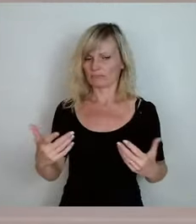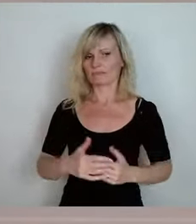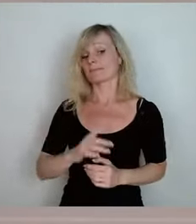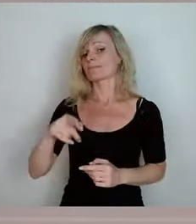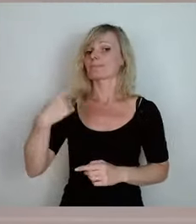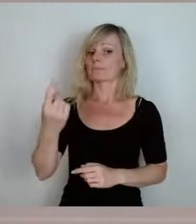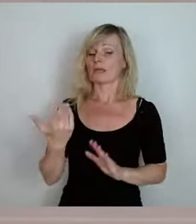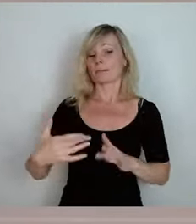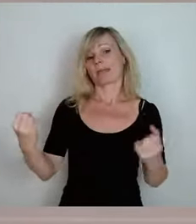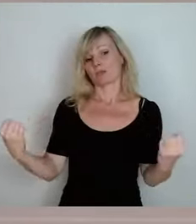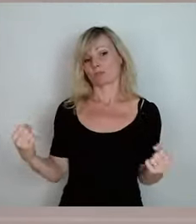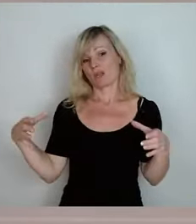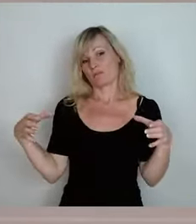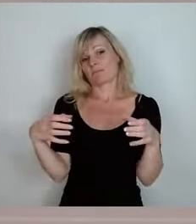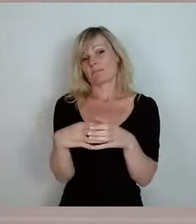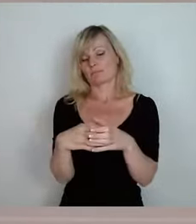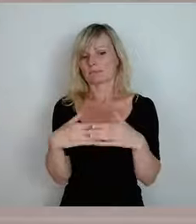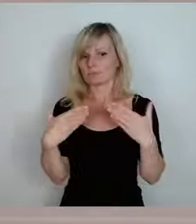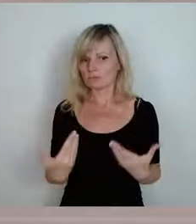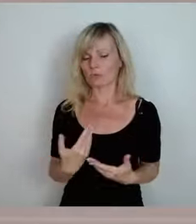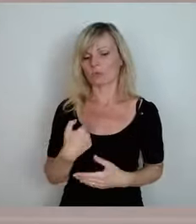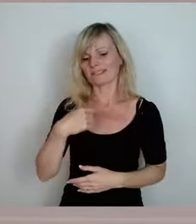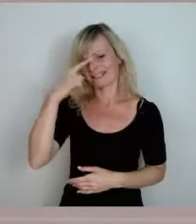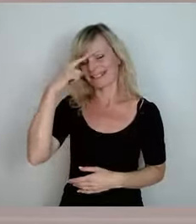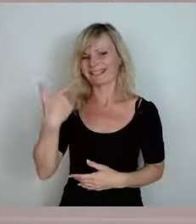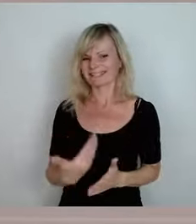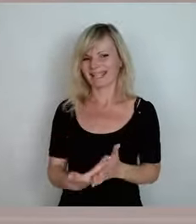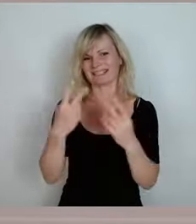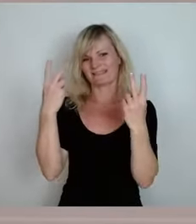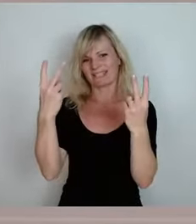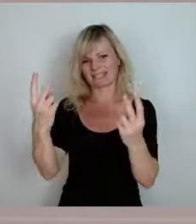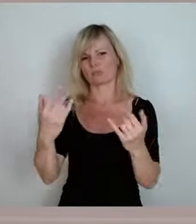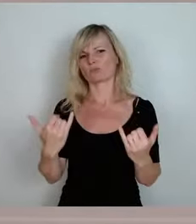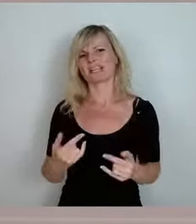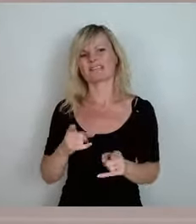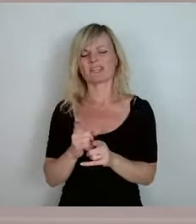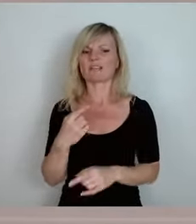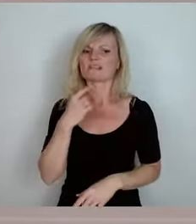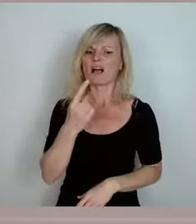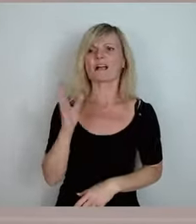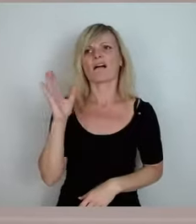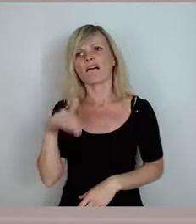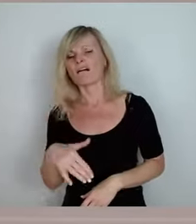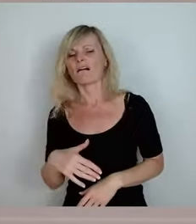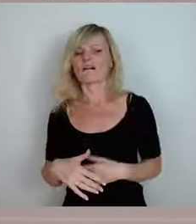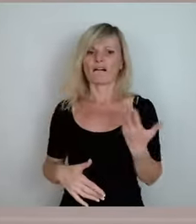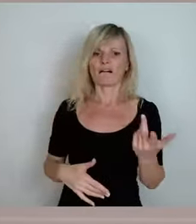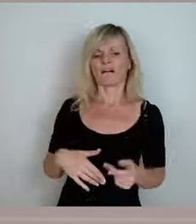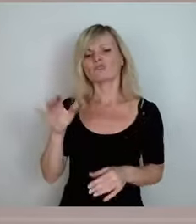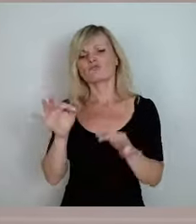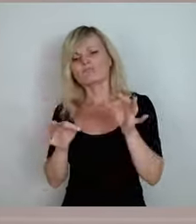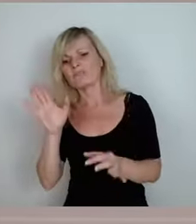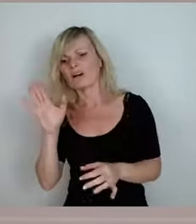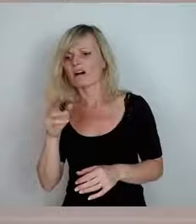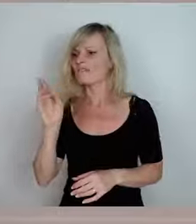zusammengewachsen sein. Das finde ich ist das A und O. Und jetzt nicht so zu kommen und da Spielchen zu machen, wer